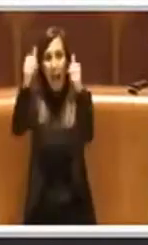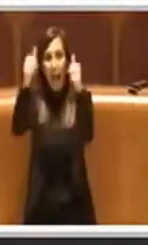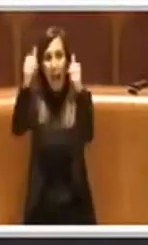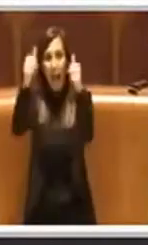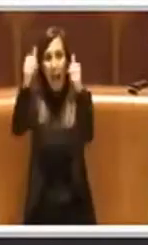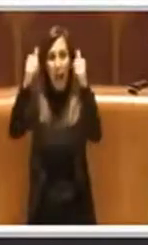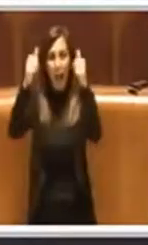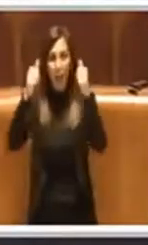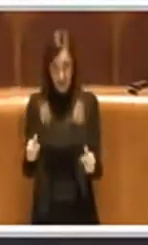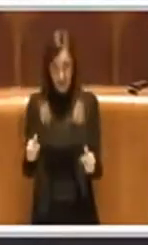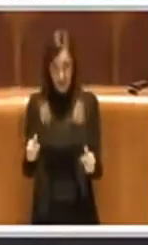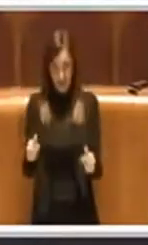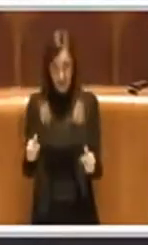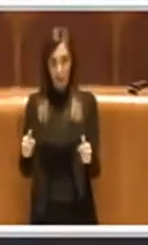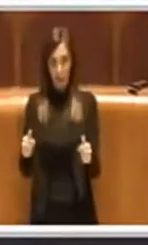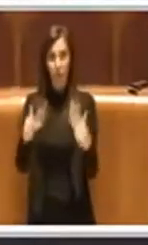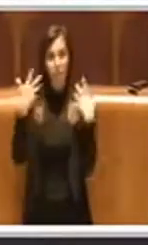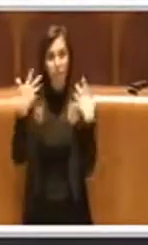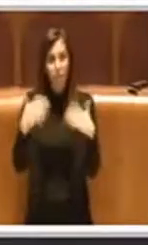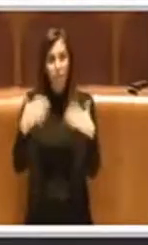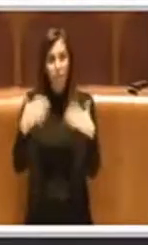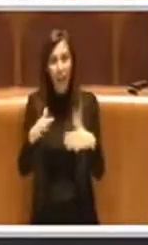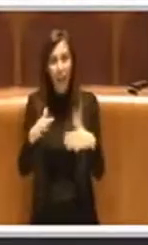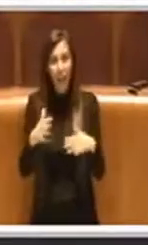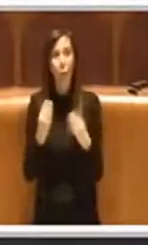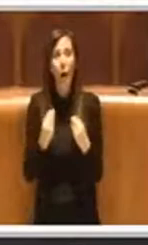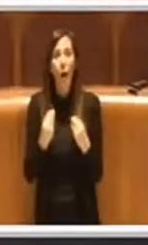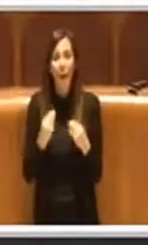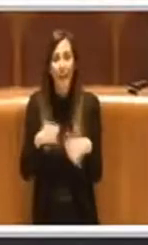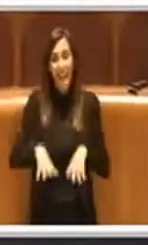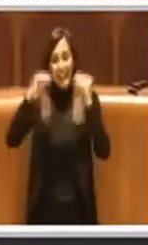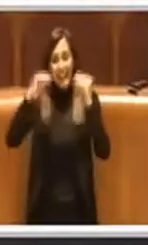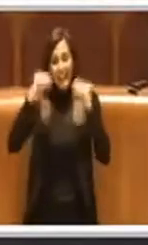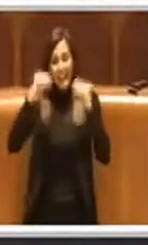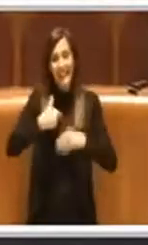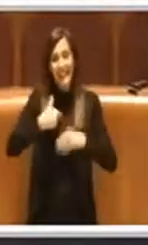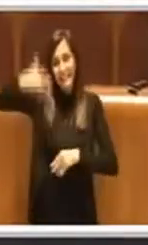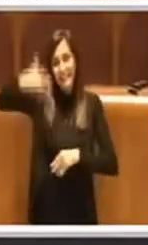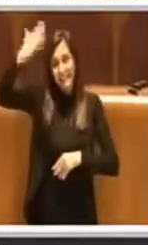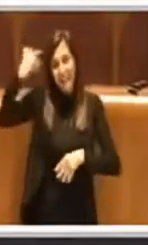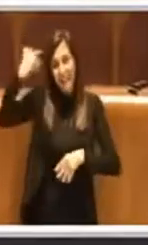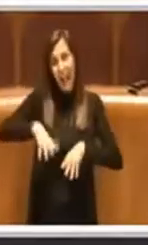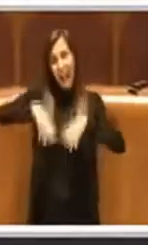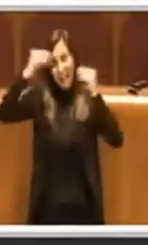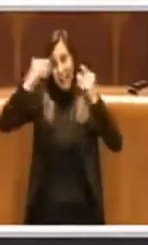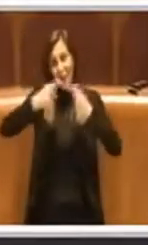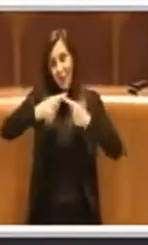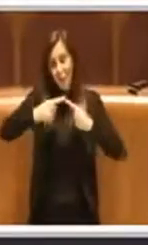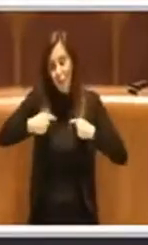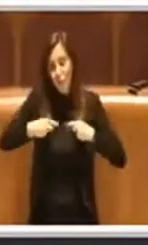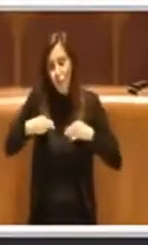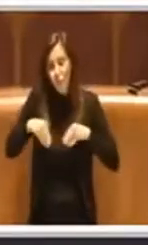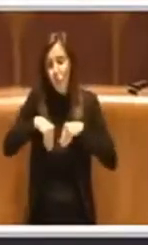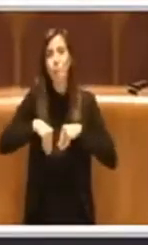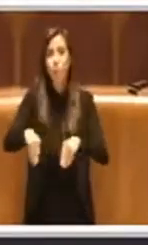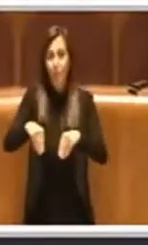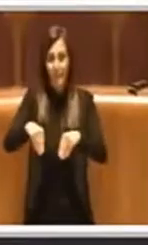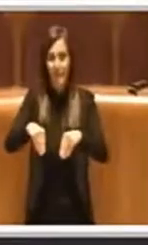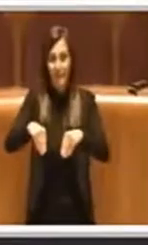stato messo in atto all'inizio della nostra consigliatura ed è stata un'operazione che è stata svolta da